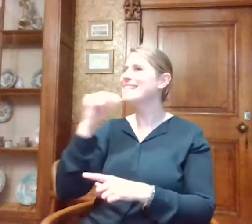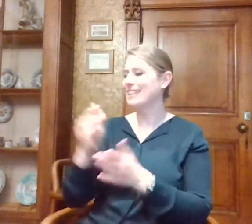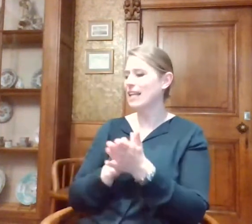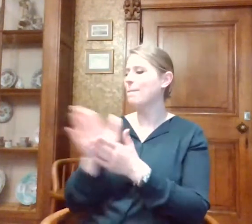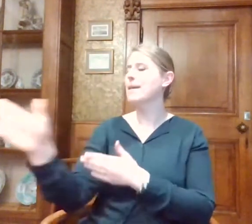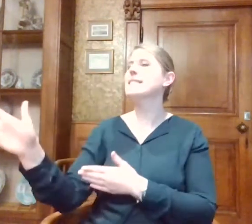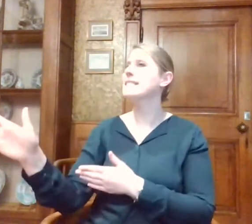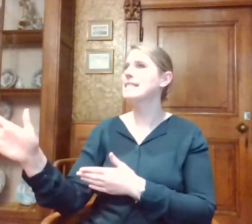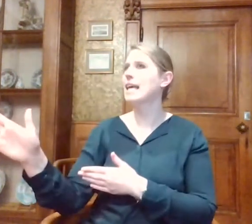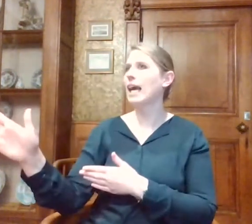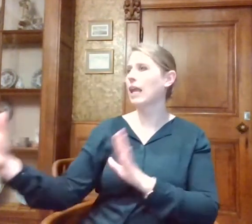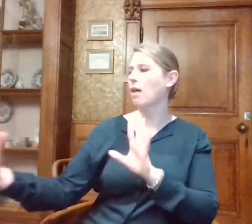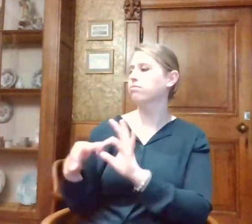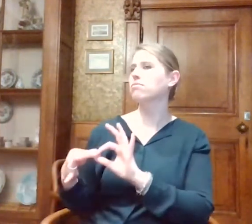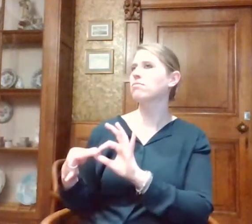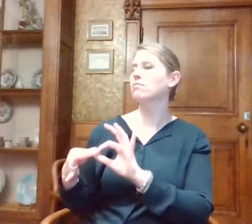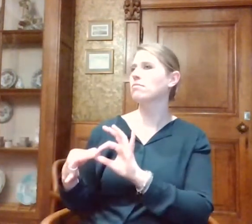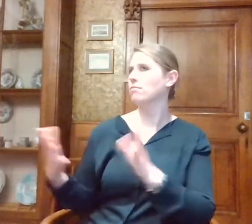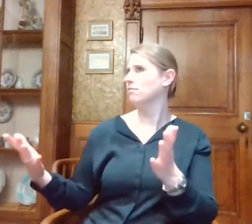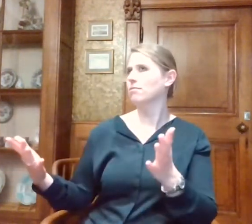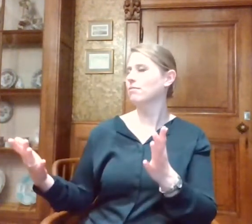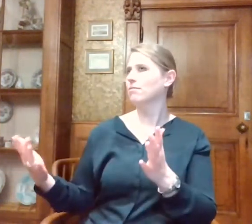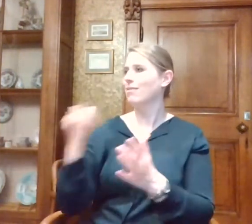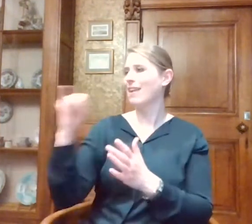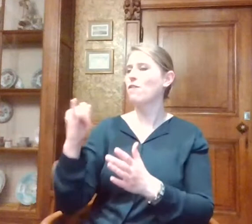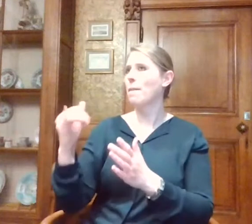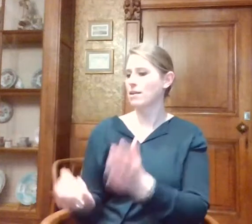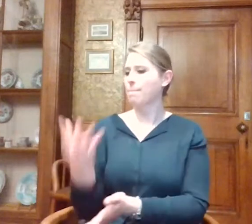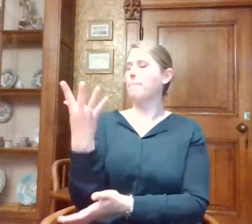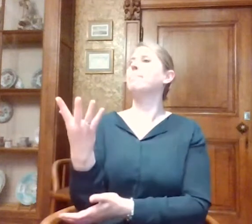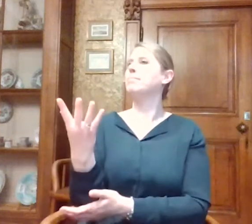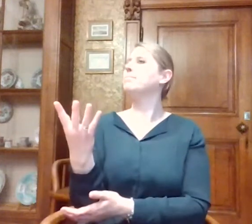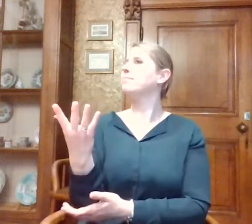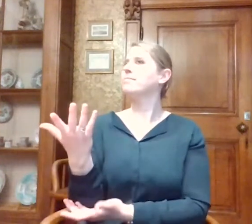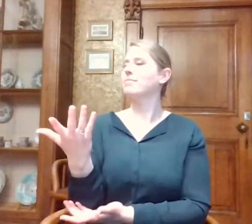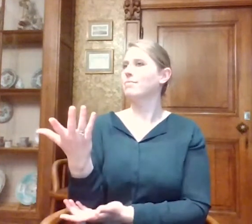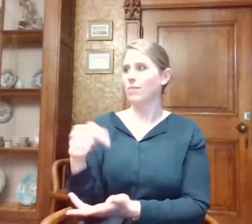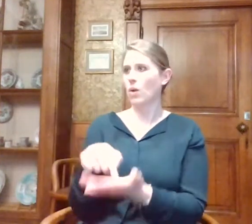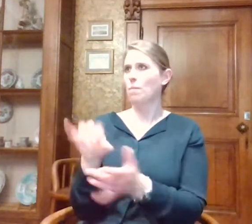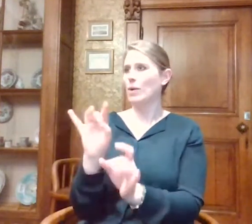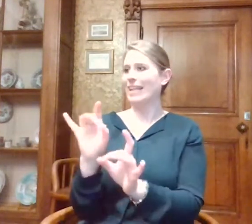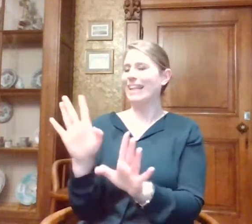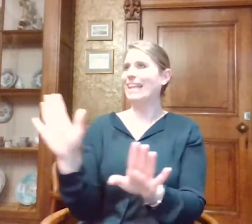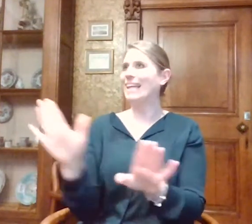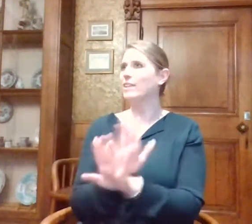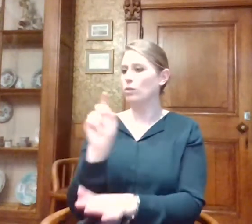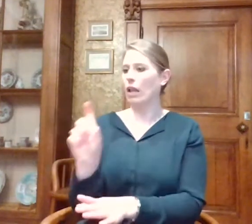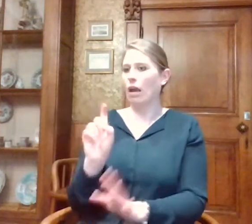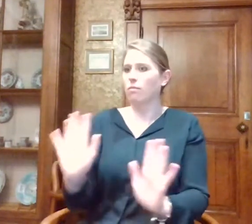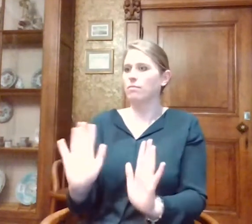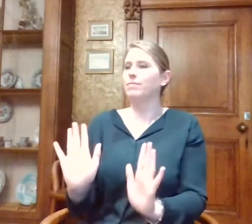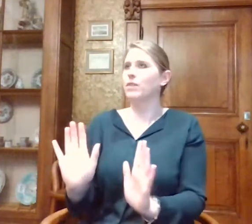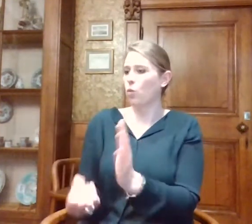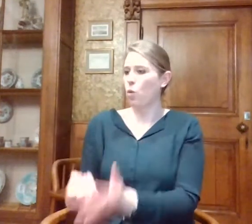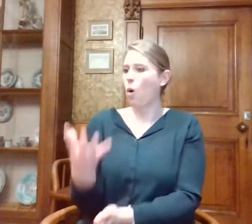passeert daar en de informatie popt op. Dus je moet zelf op niks duwen of klikken of